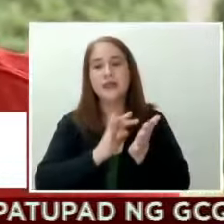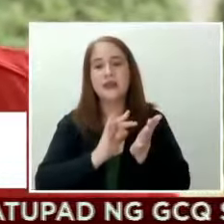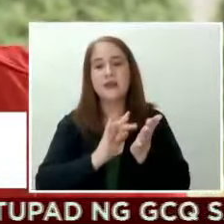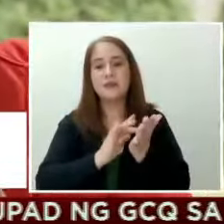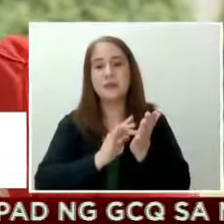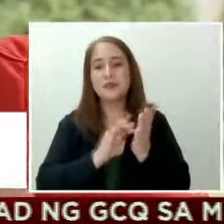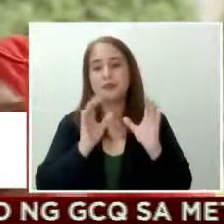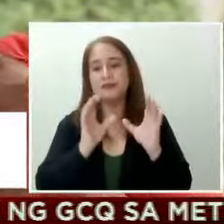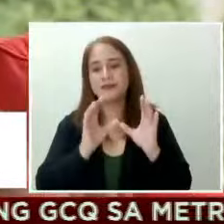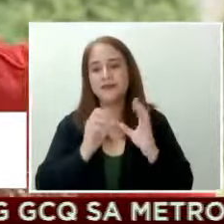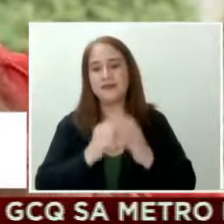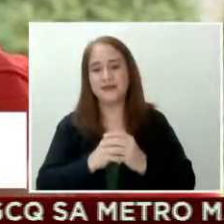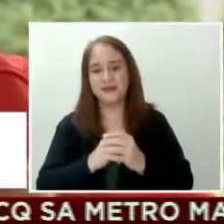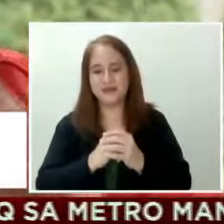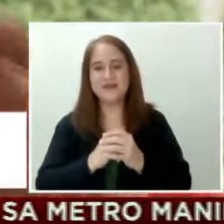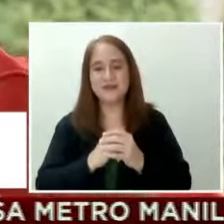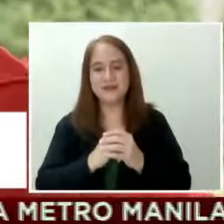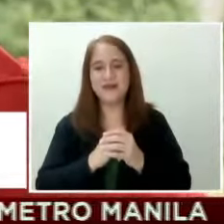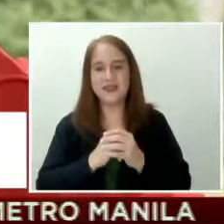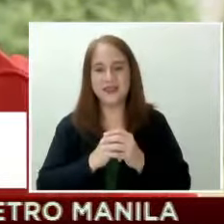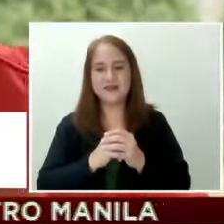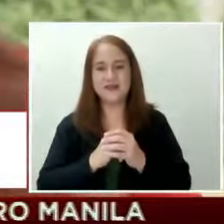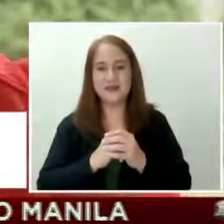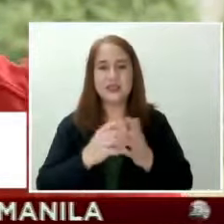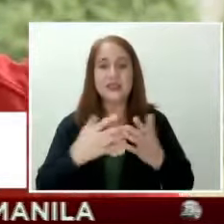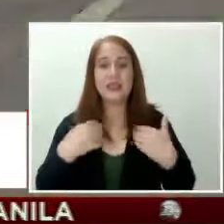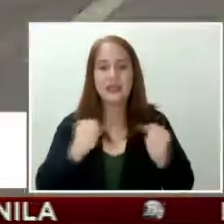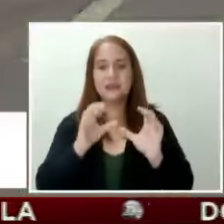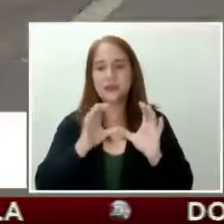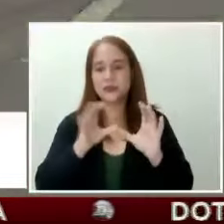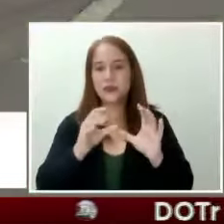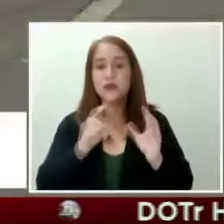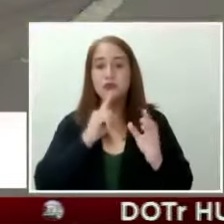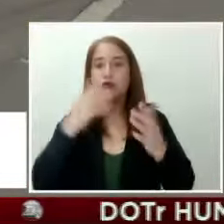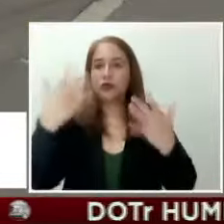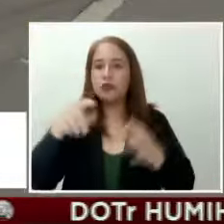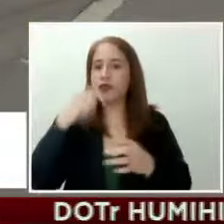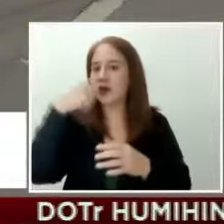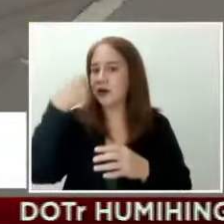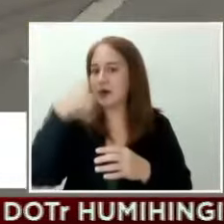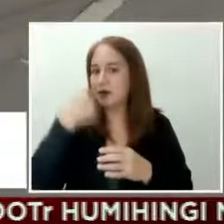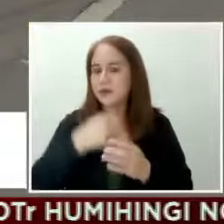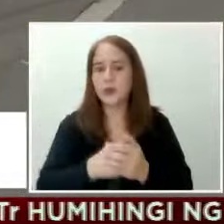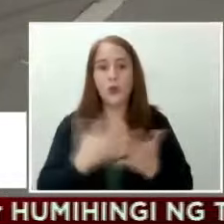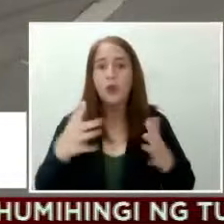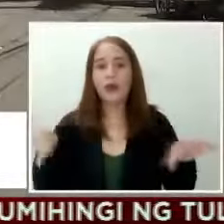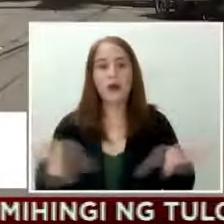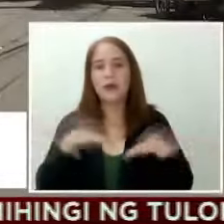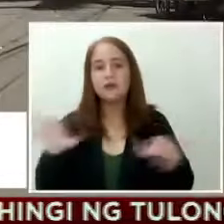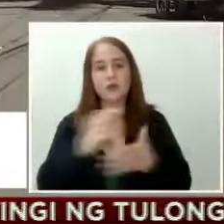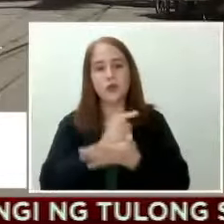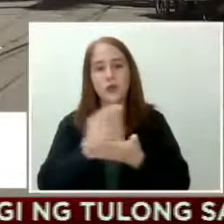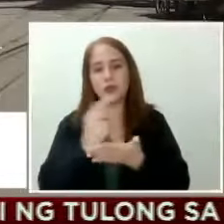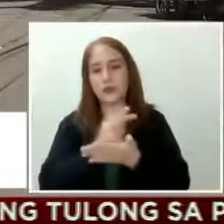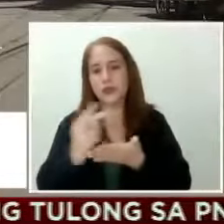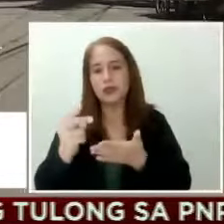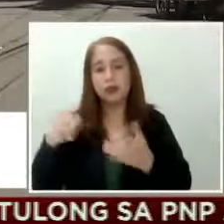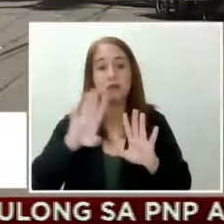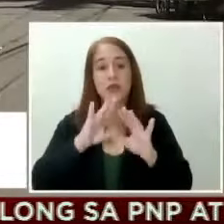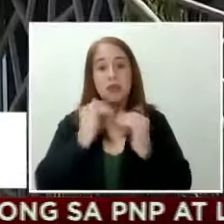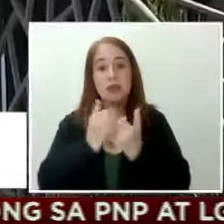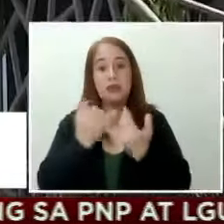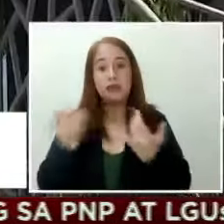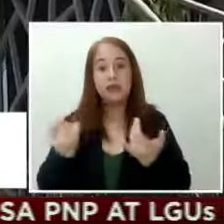ng certificate, ng health certificate na kayo na-swab. Wala rin aktividad sa mahal na araw kahit sa barangay Kapitangan ng